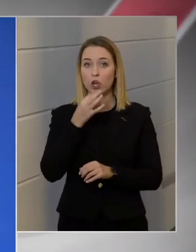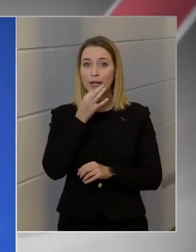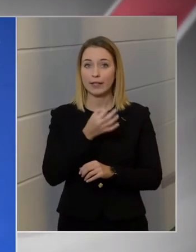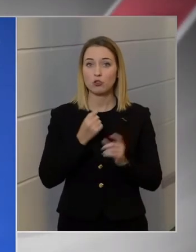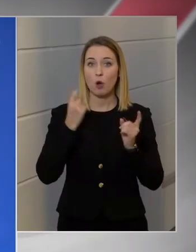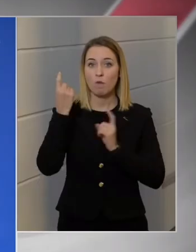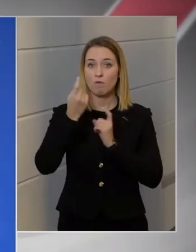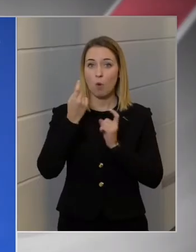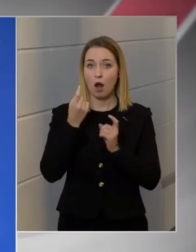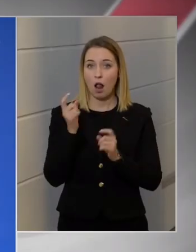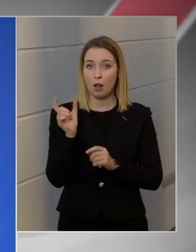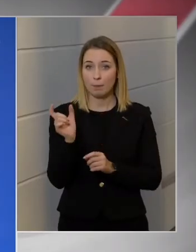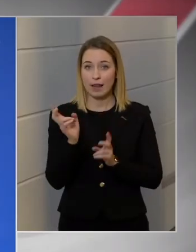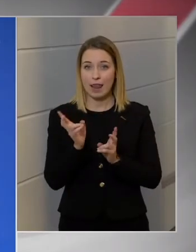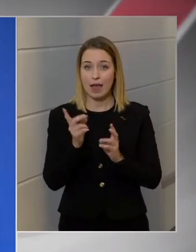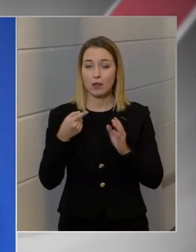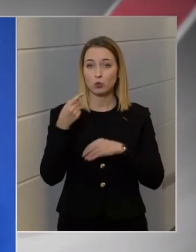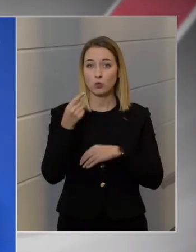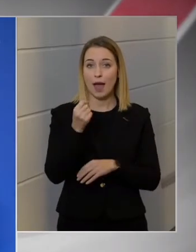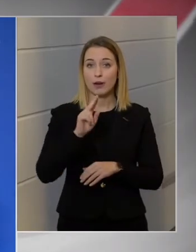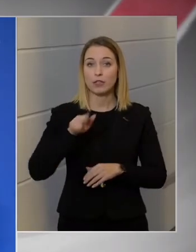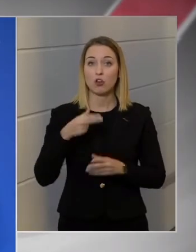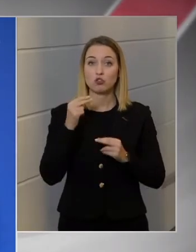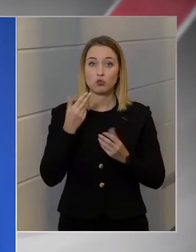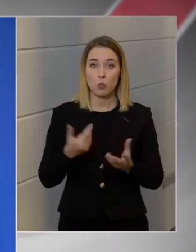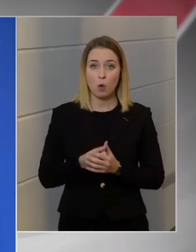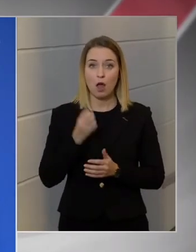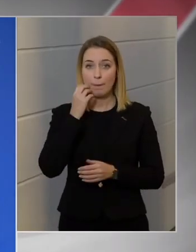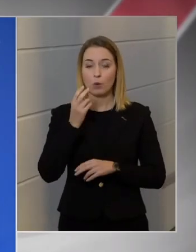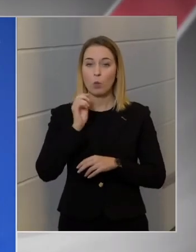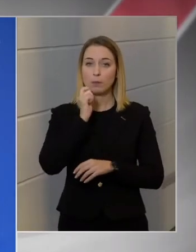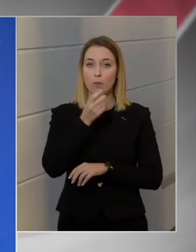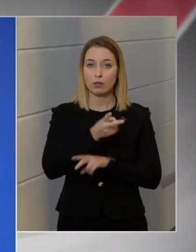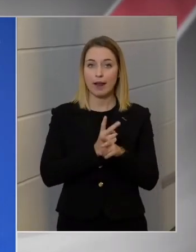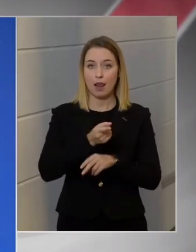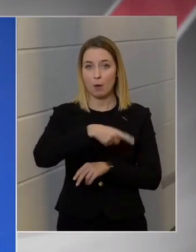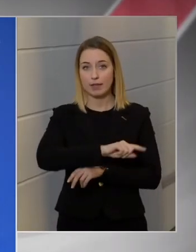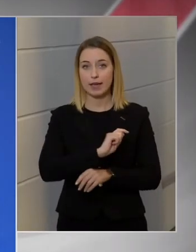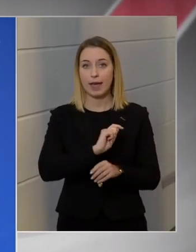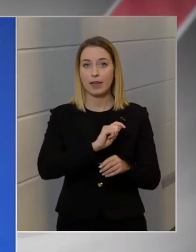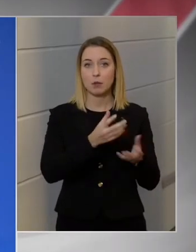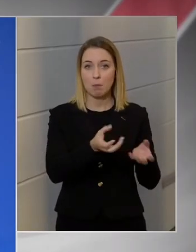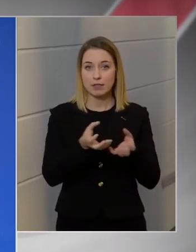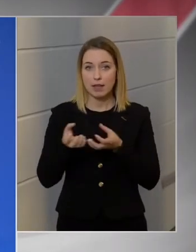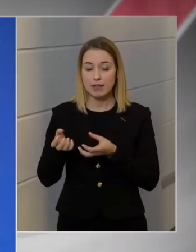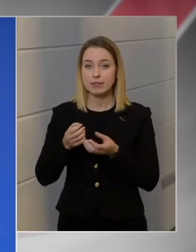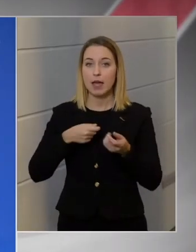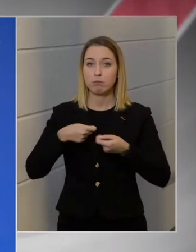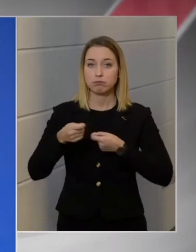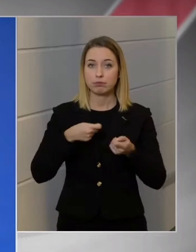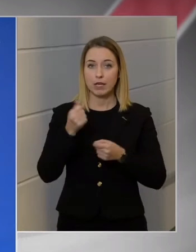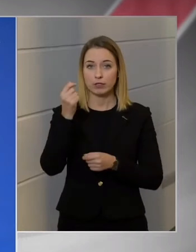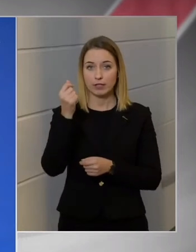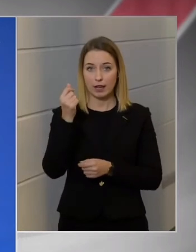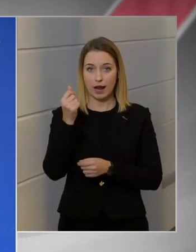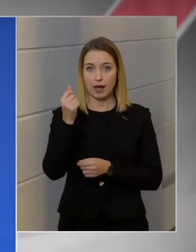hogy fogalmilag egyáltalán lehet-e túlárazásról beszélni. Akkor, amikor a magyar állam ezeket beszerezte, akkor ezeknek a piaci ára